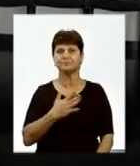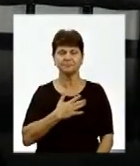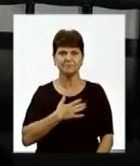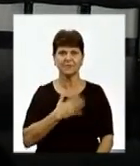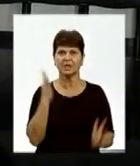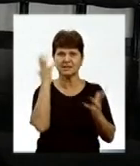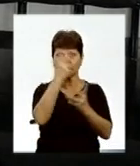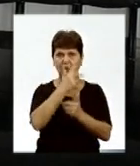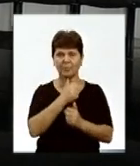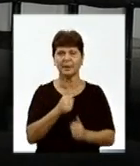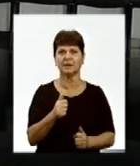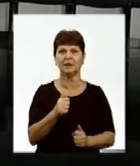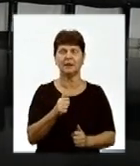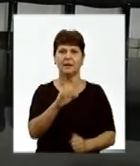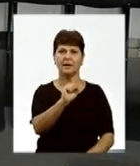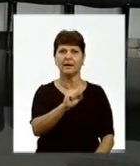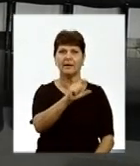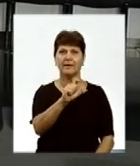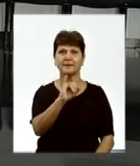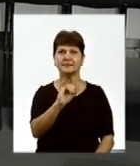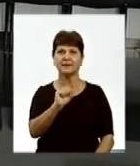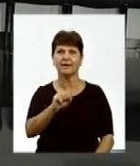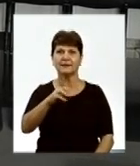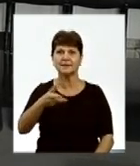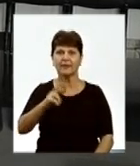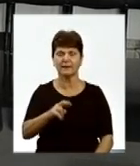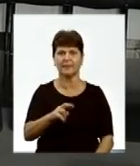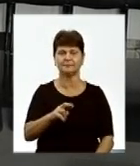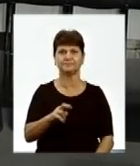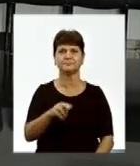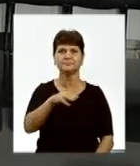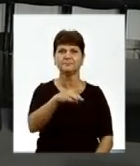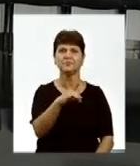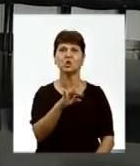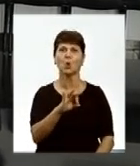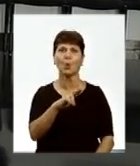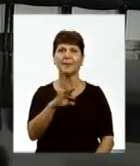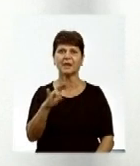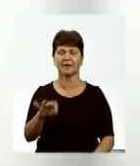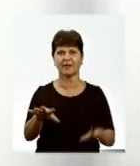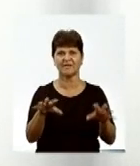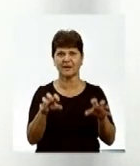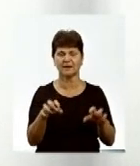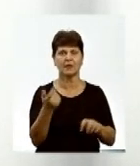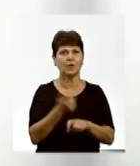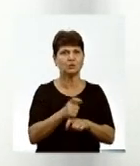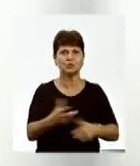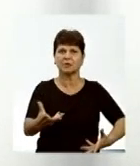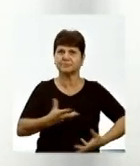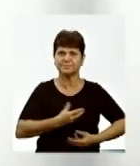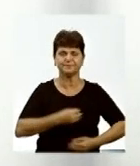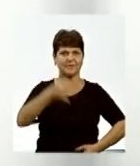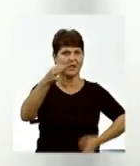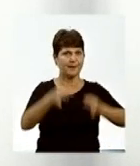тема, тема тропіків, тварин. І це мене дуже надихає, бо це природа,